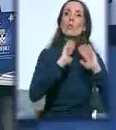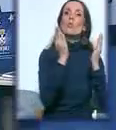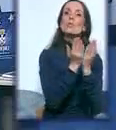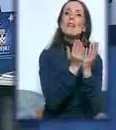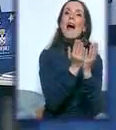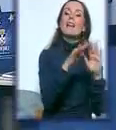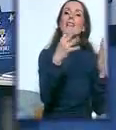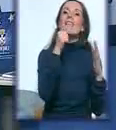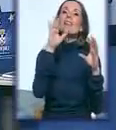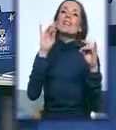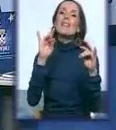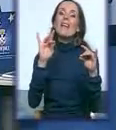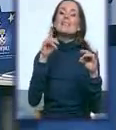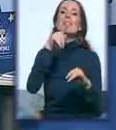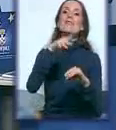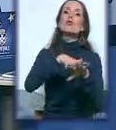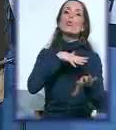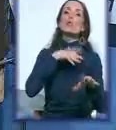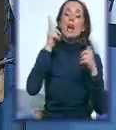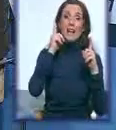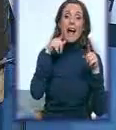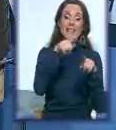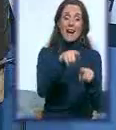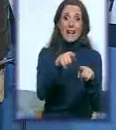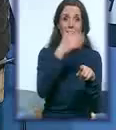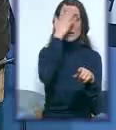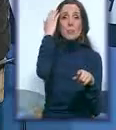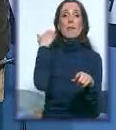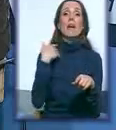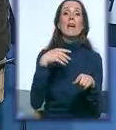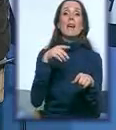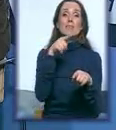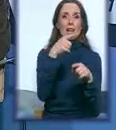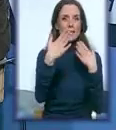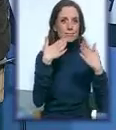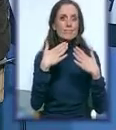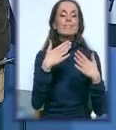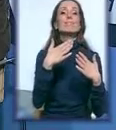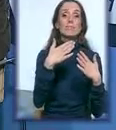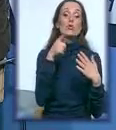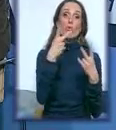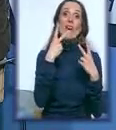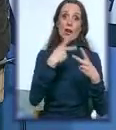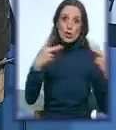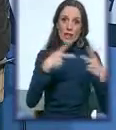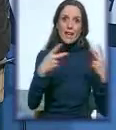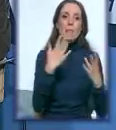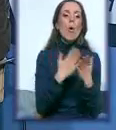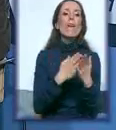skupštine grada. Tu pokrećemo jako bitne teme, naravno na predlog organizacije civilnog društva, u dva dana,